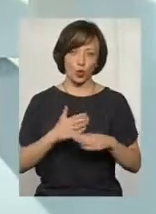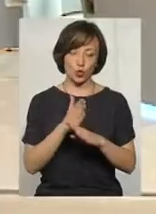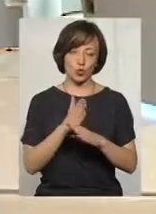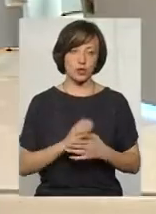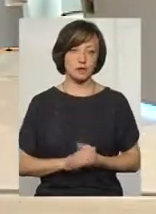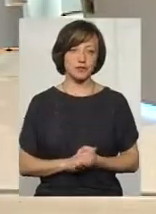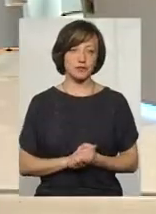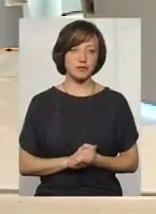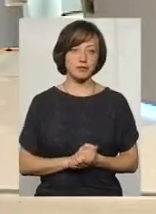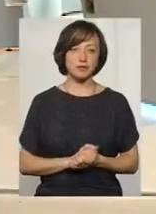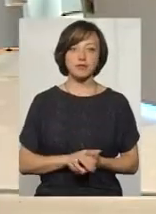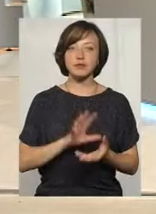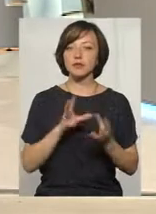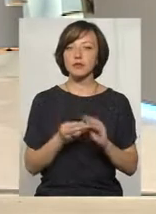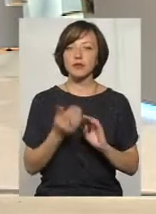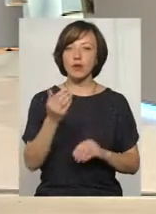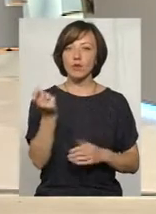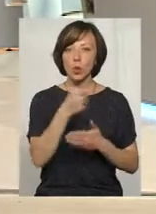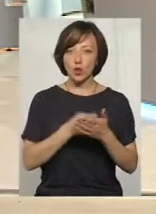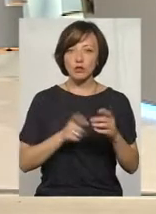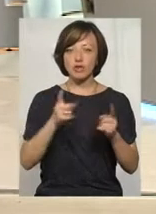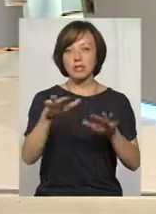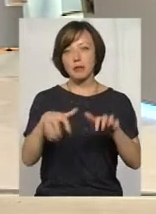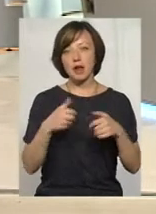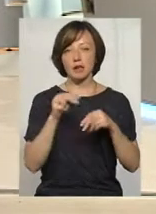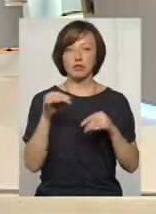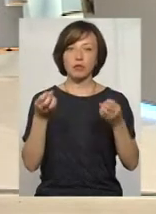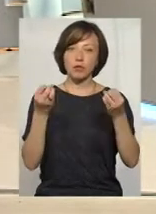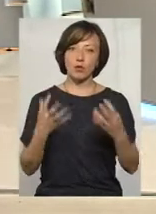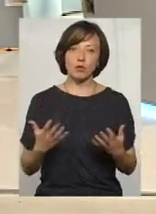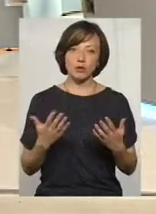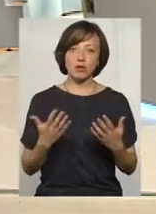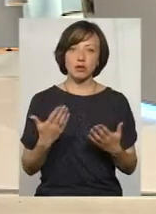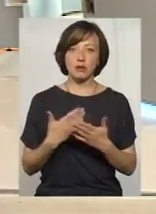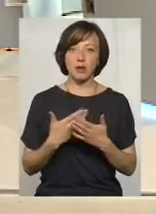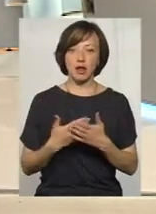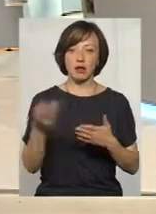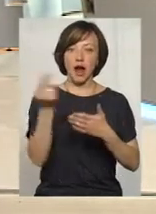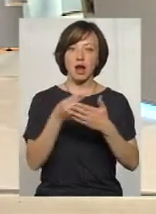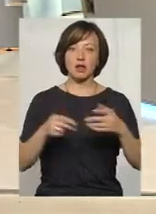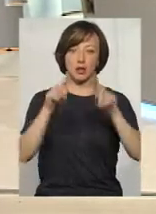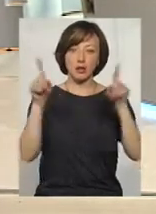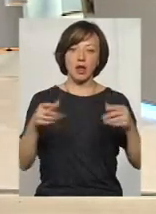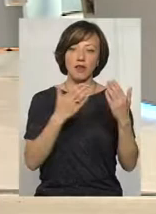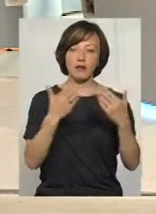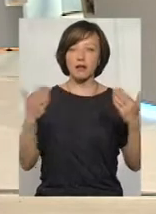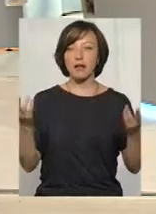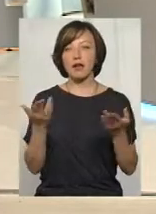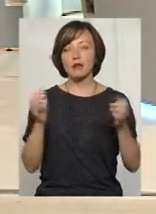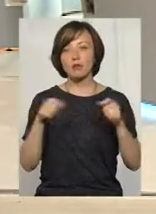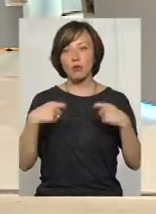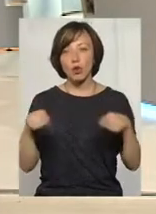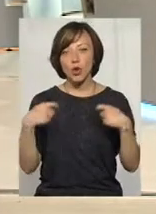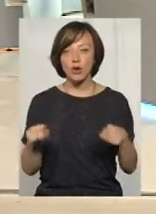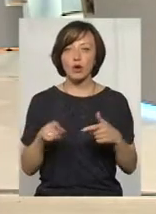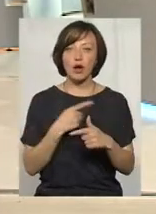Парня Надія, а в художників взагалі хтось щось забирає чи не забирає? Чи просто одну картину, вони виставляють їх на виставках, десь там, можливо, продають